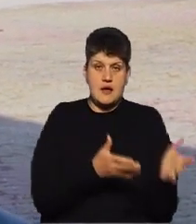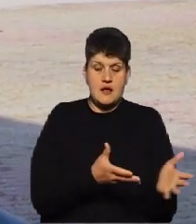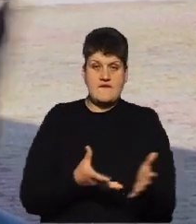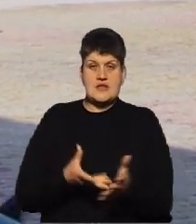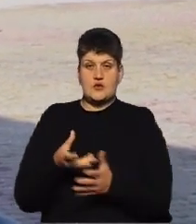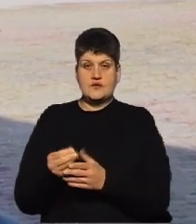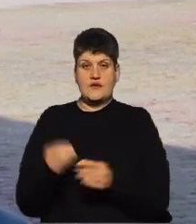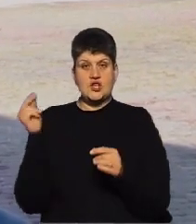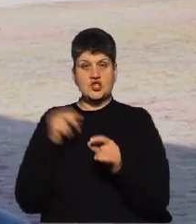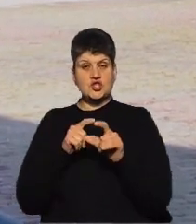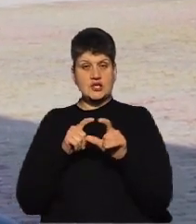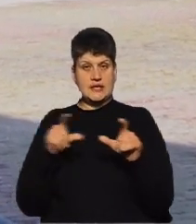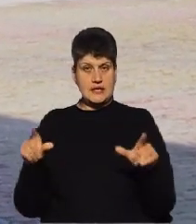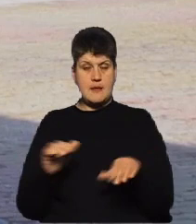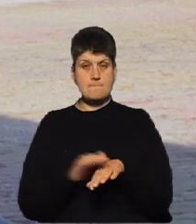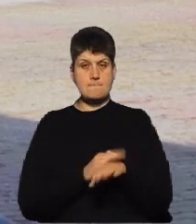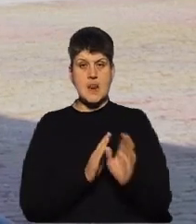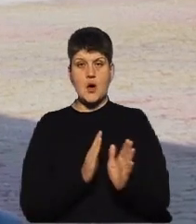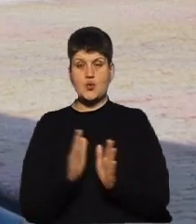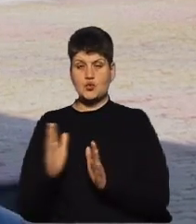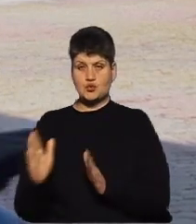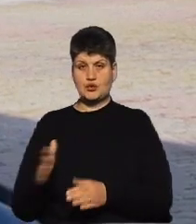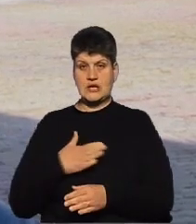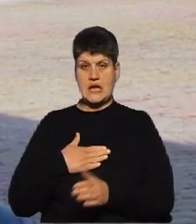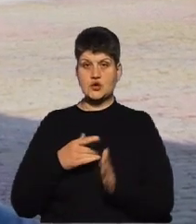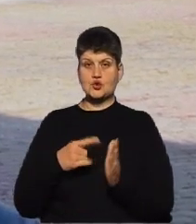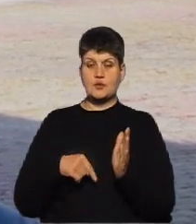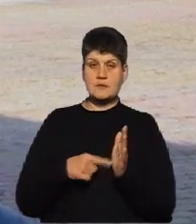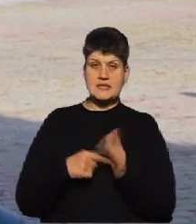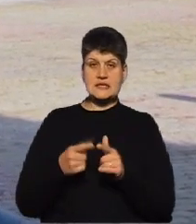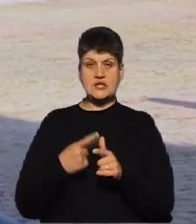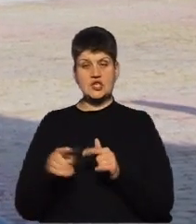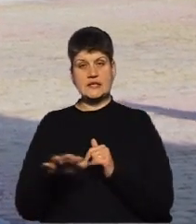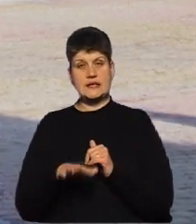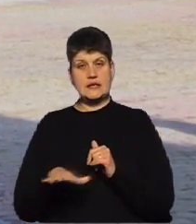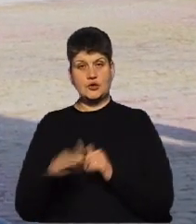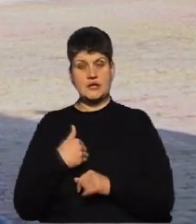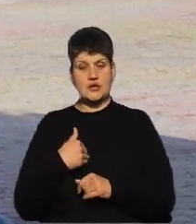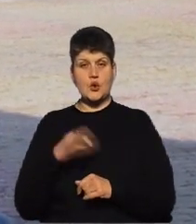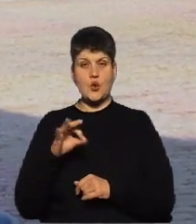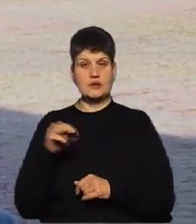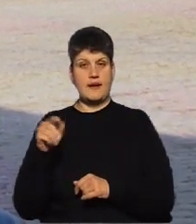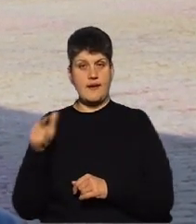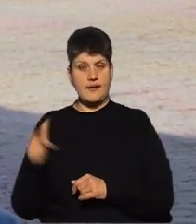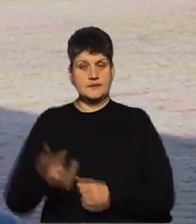фінансування благоустрою нашого міста чи території нашого ОТГ, ми проживаємо. І